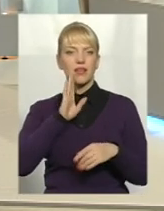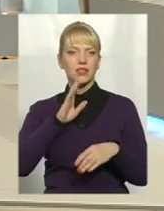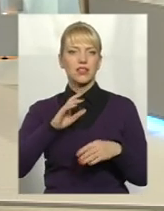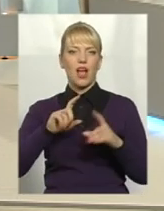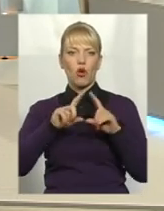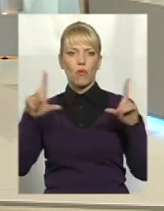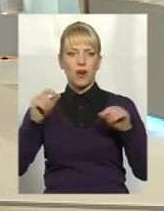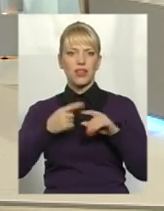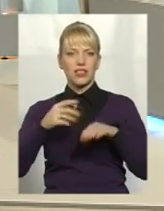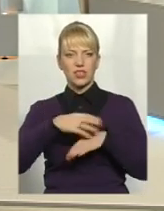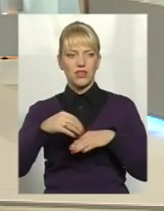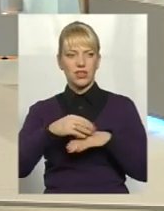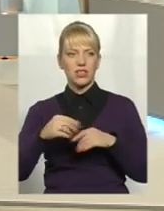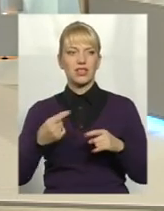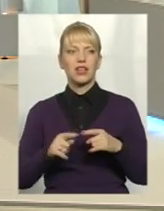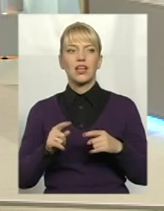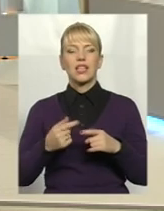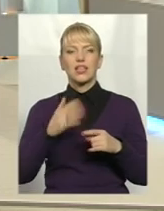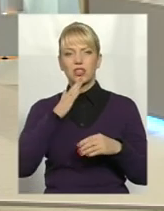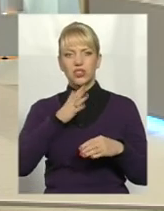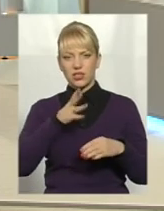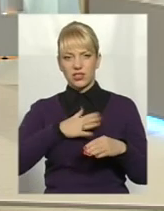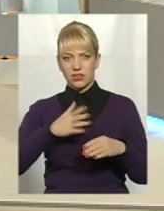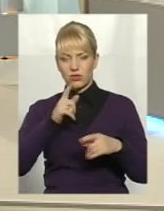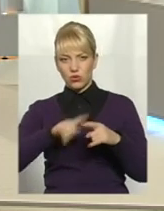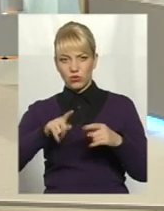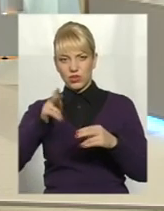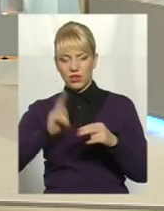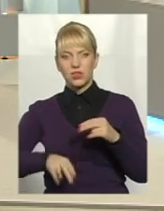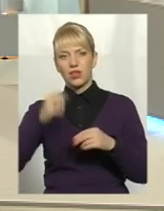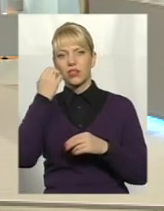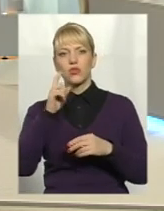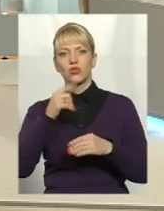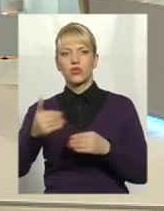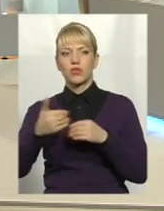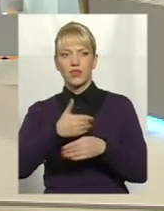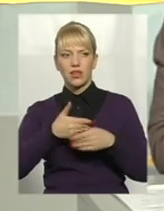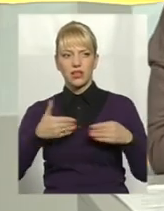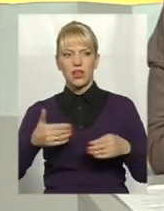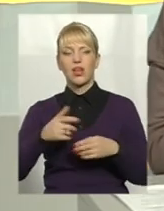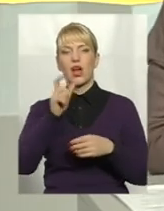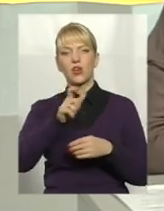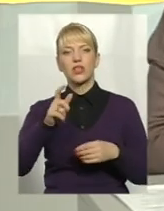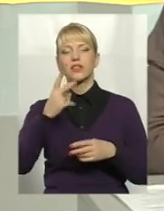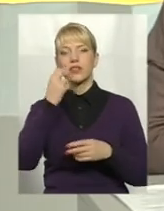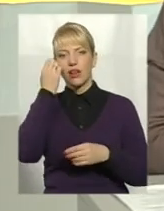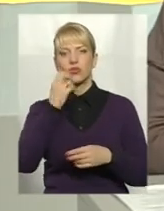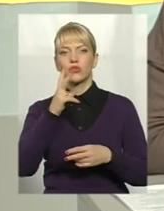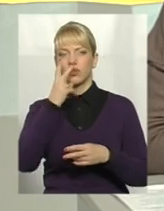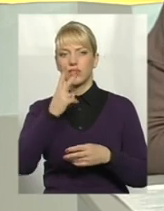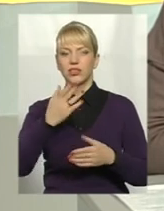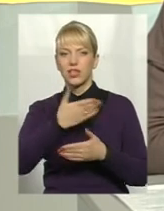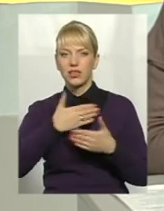і наш час вже добігає кінця, тому я вам дуже дякую, що до нас завітали, глядачам дякую, що уважно нас